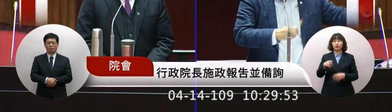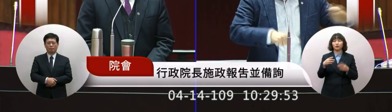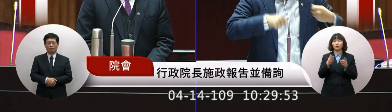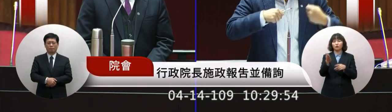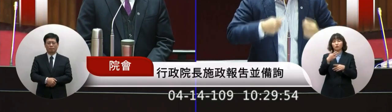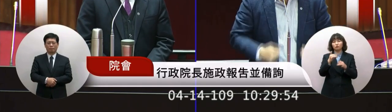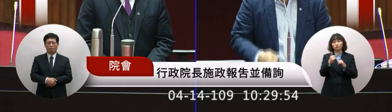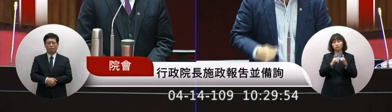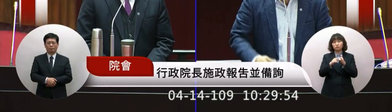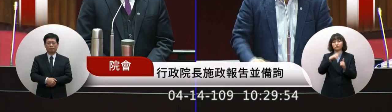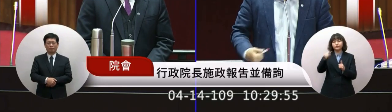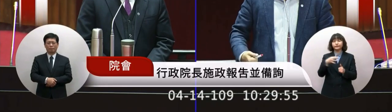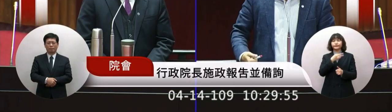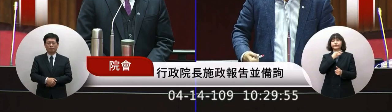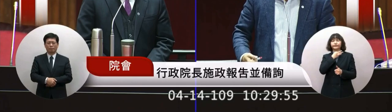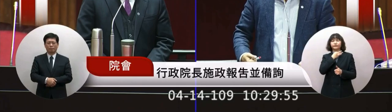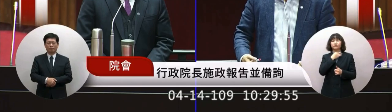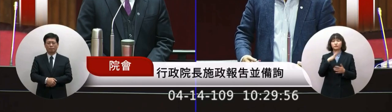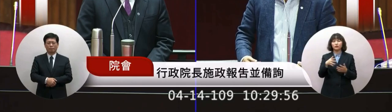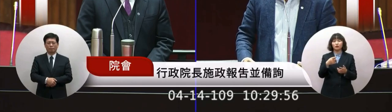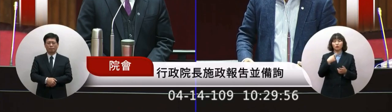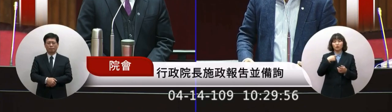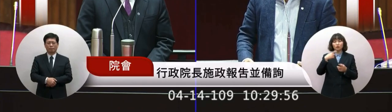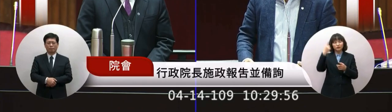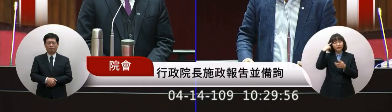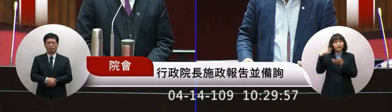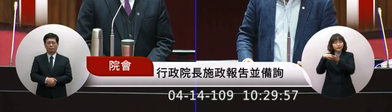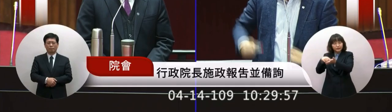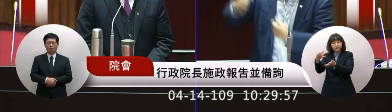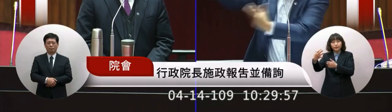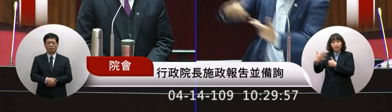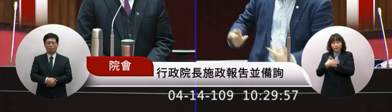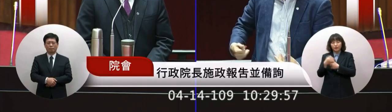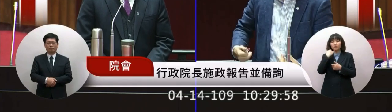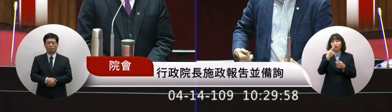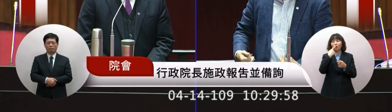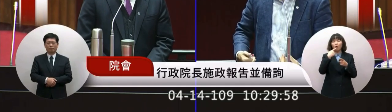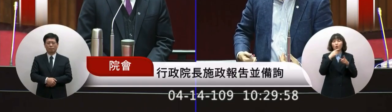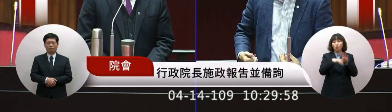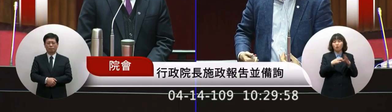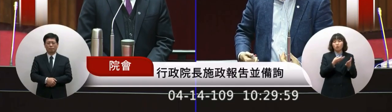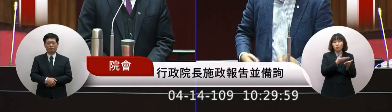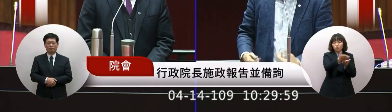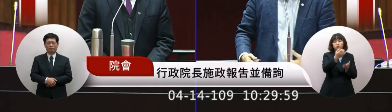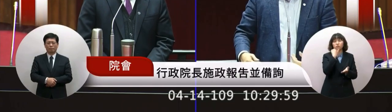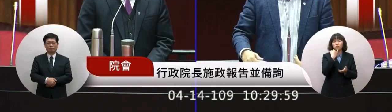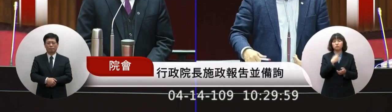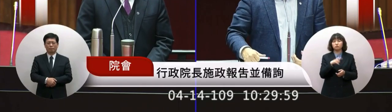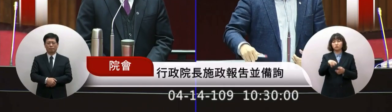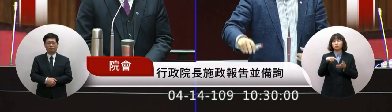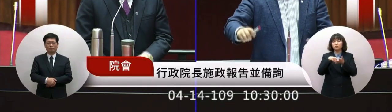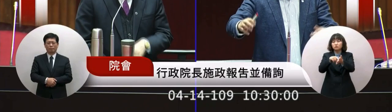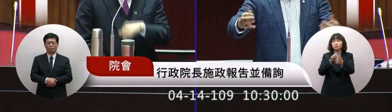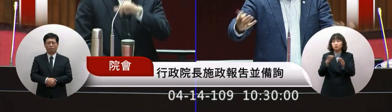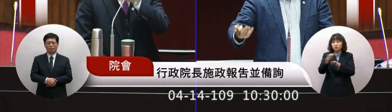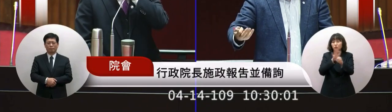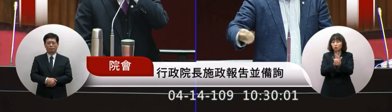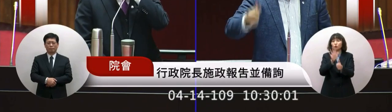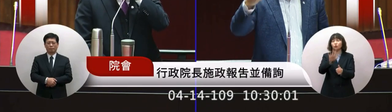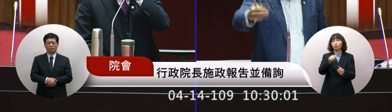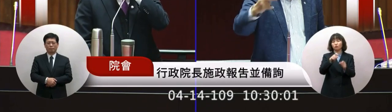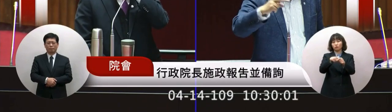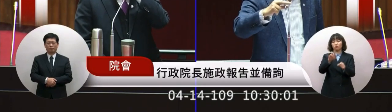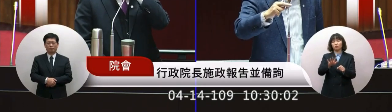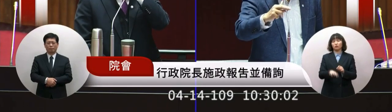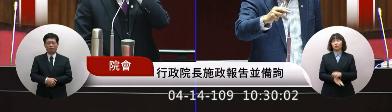就要叫 啊我就是要來 你就是要來叫發單不知道要你幫他紓困 政府其實沒了什麼